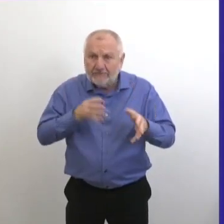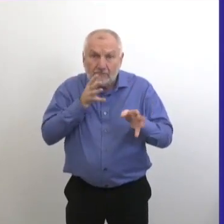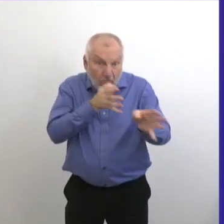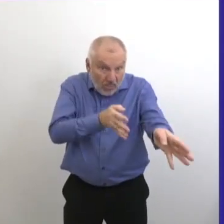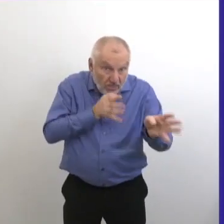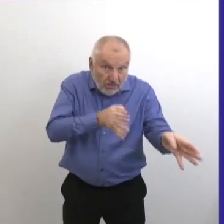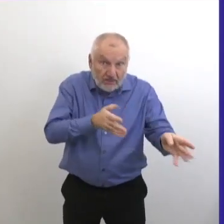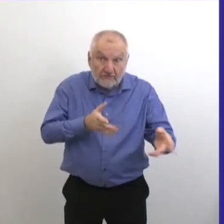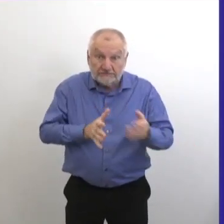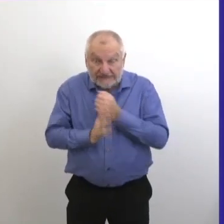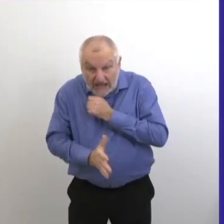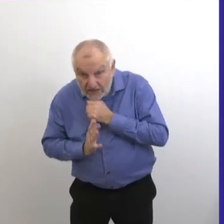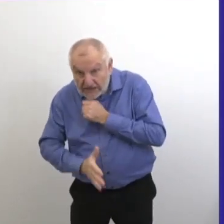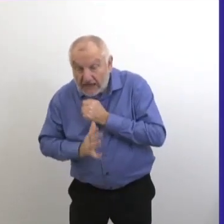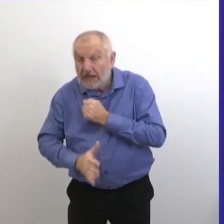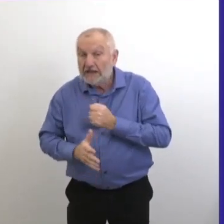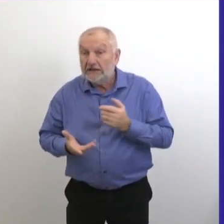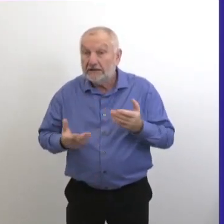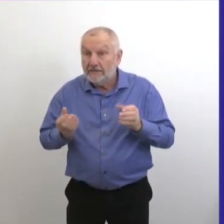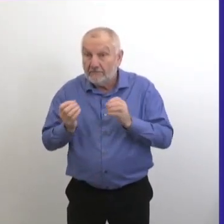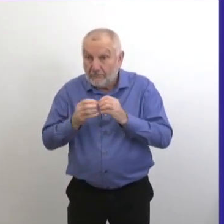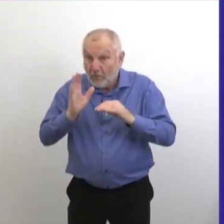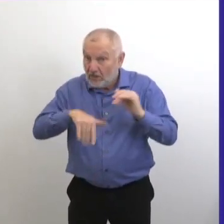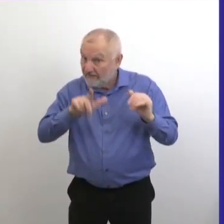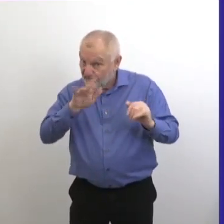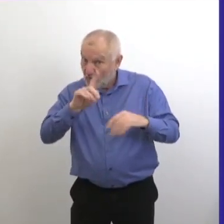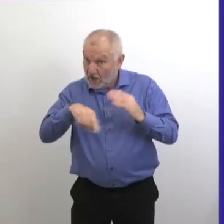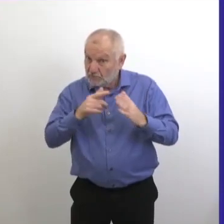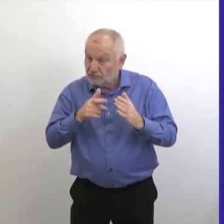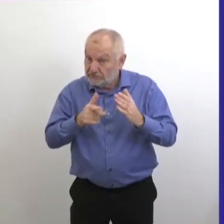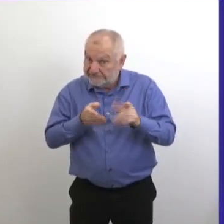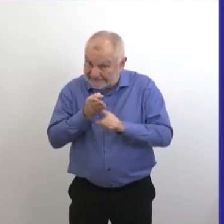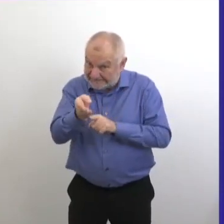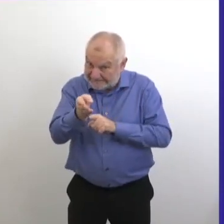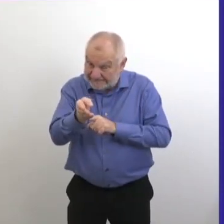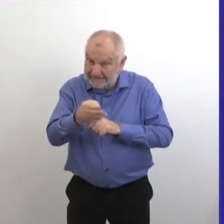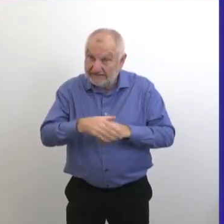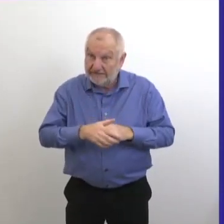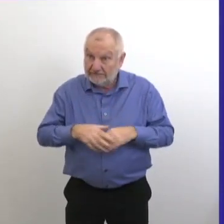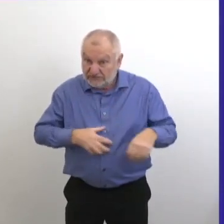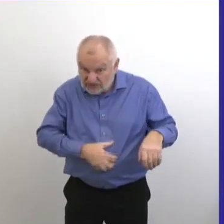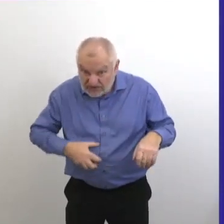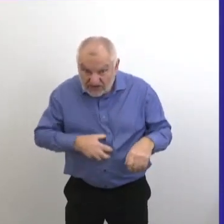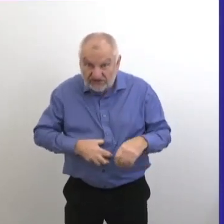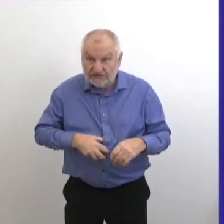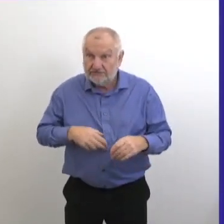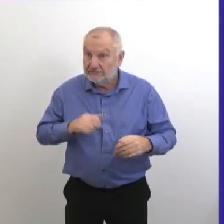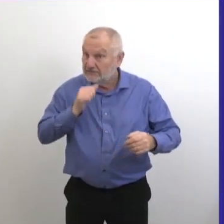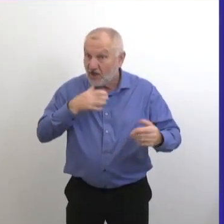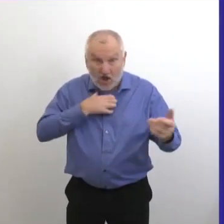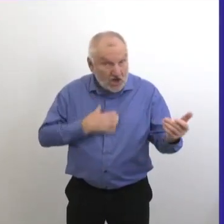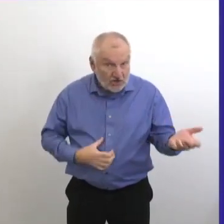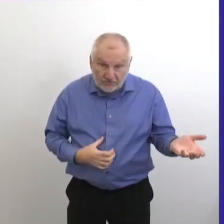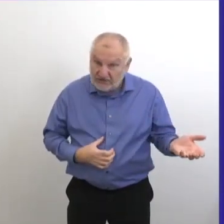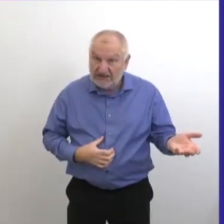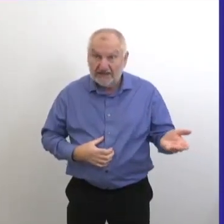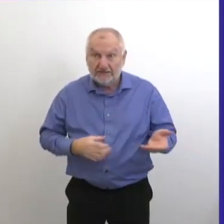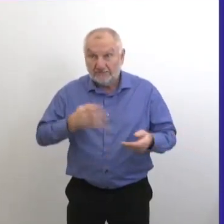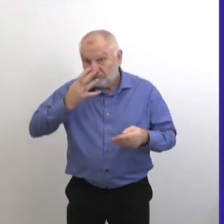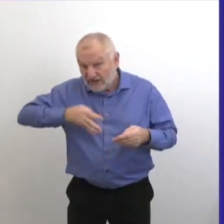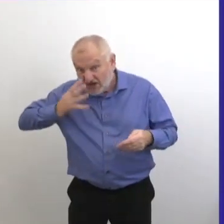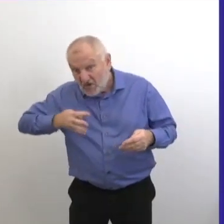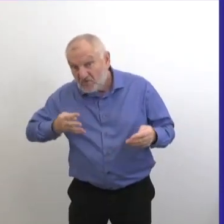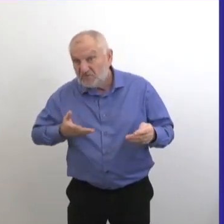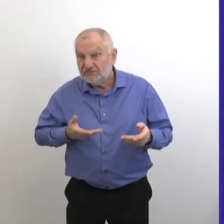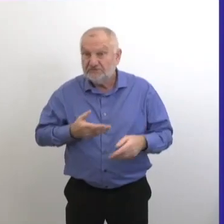goût. Vous avez la diarrhée, vous vomissez, qui va durer pendant plus de 24 heures. Vous avez la nausée, vous perdez la pitié. Vous avez le